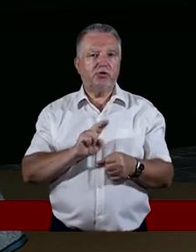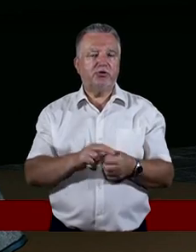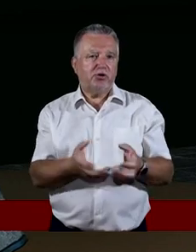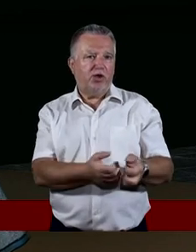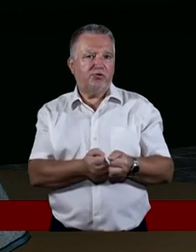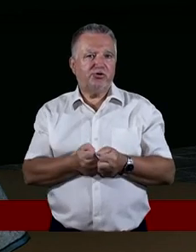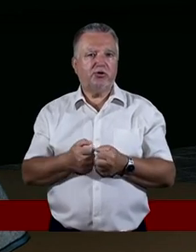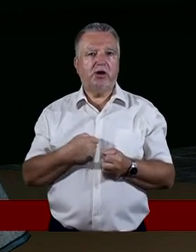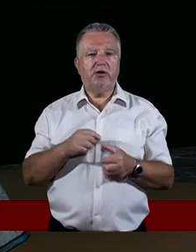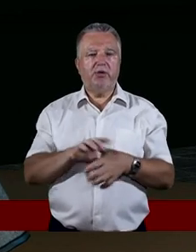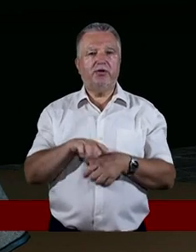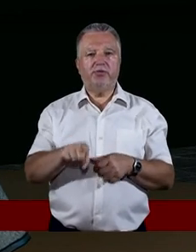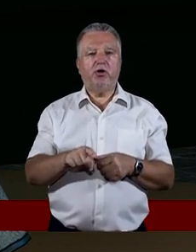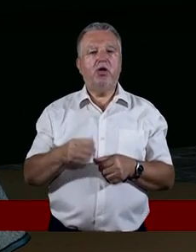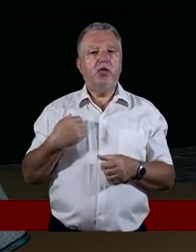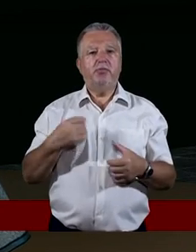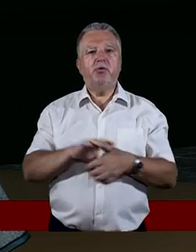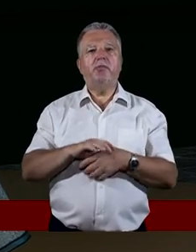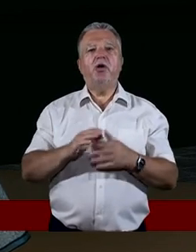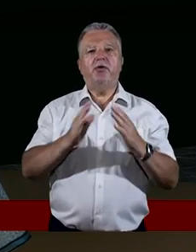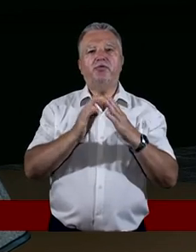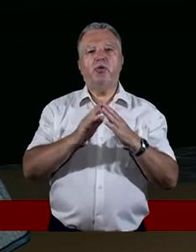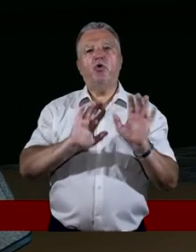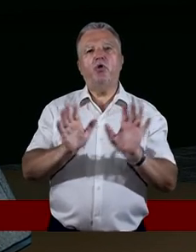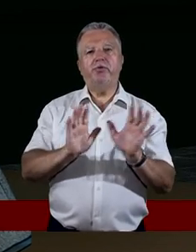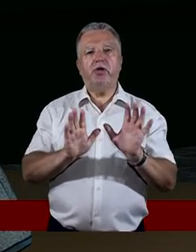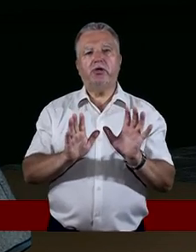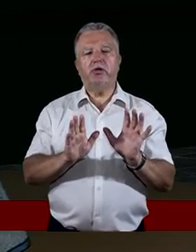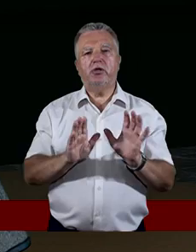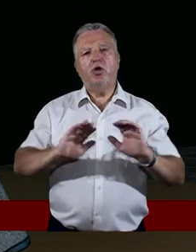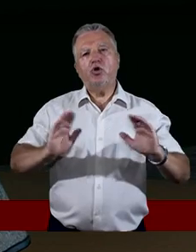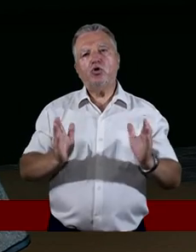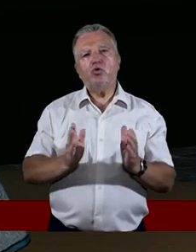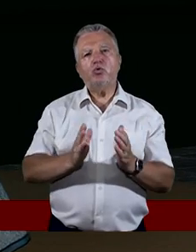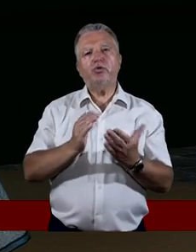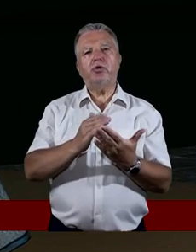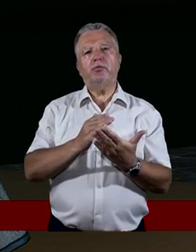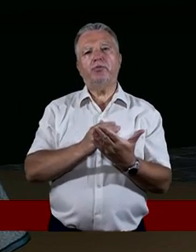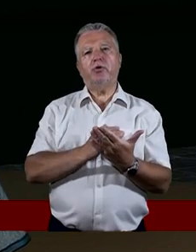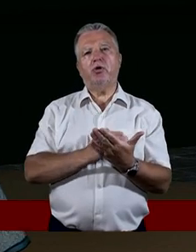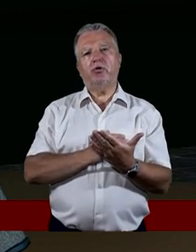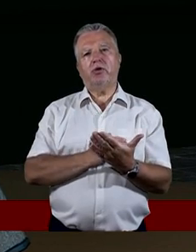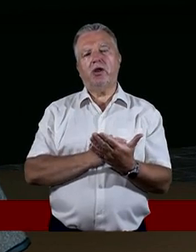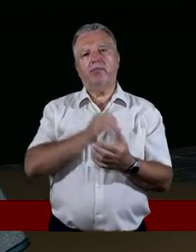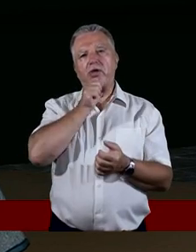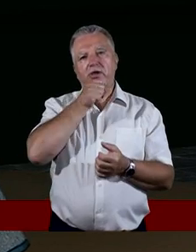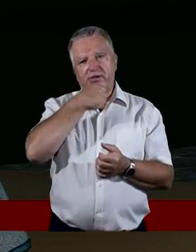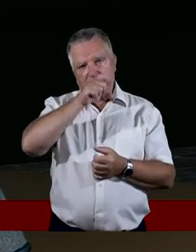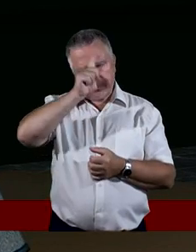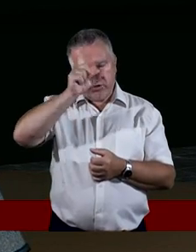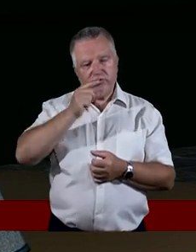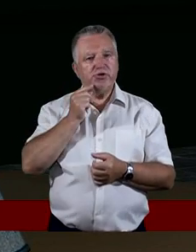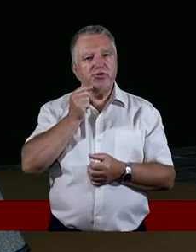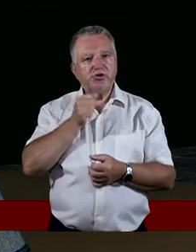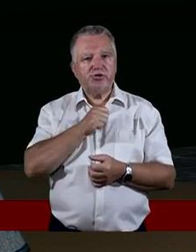wciągnęli, być w domu opieki. Króciutki program, taki, ale naprawdę ci starsi ludzie bardzo się